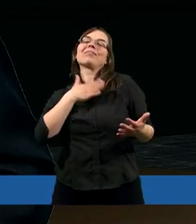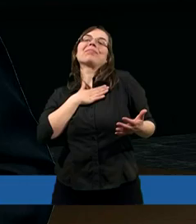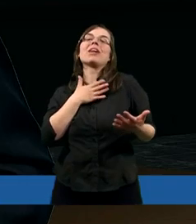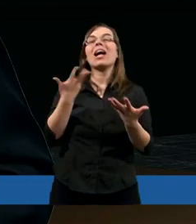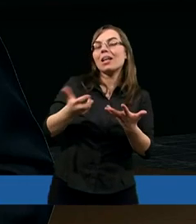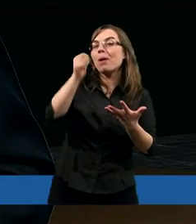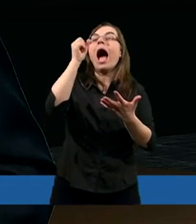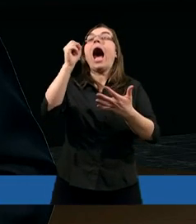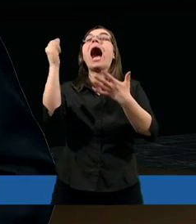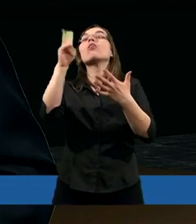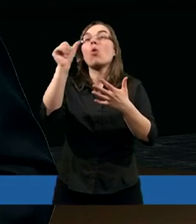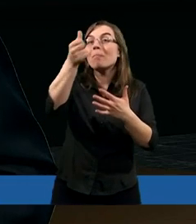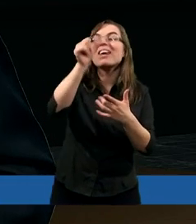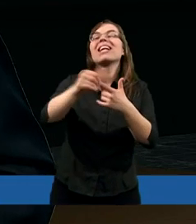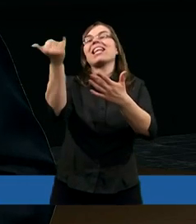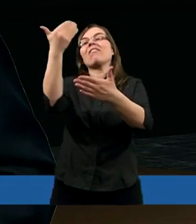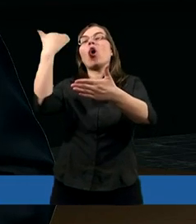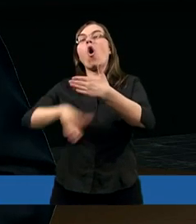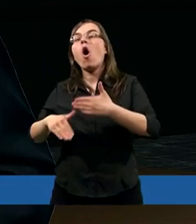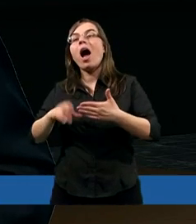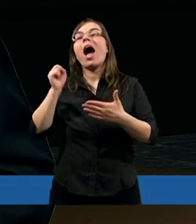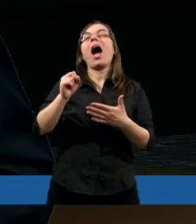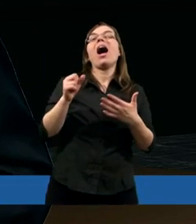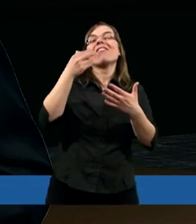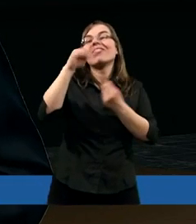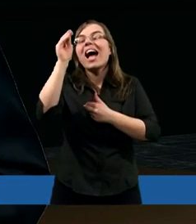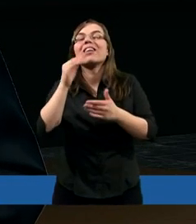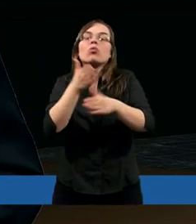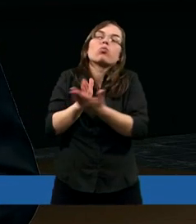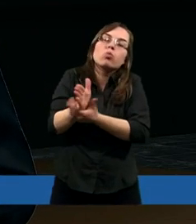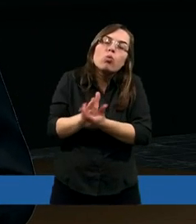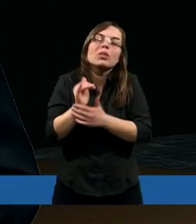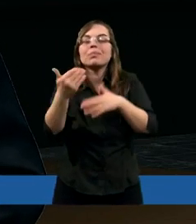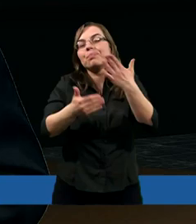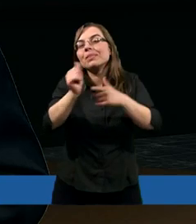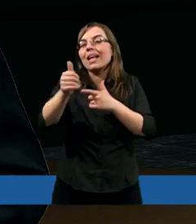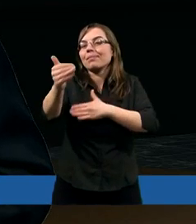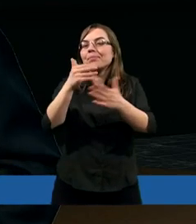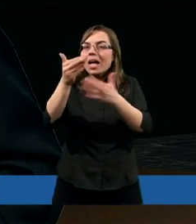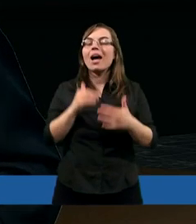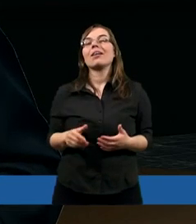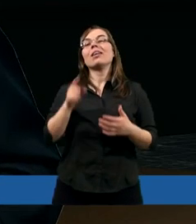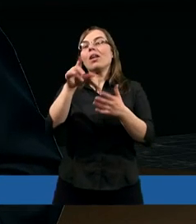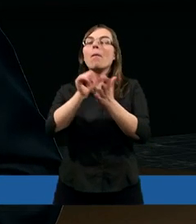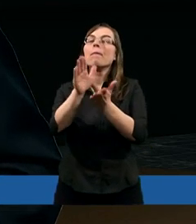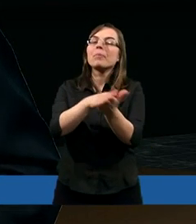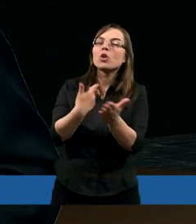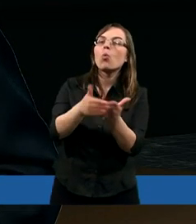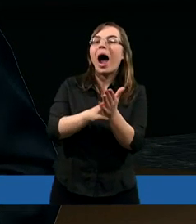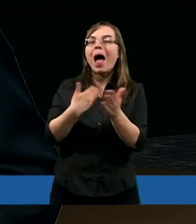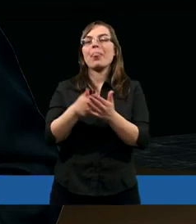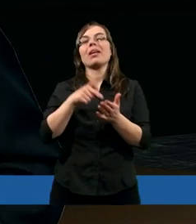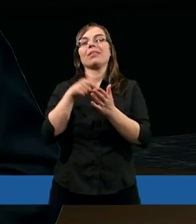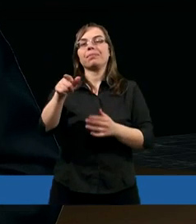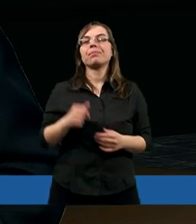ostatni. Kto chce być wielki, niech służy. Czyli i sam dał przykład chociażby